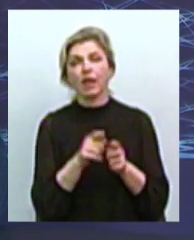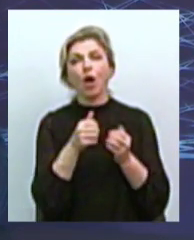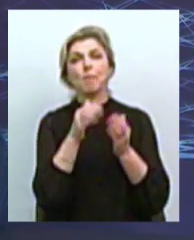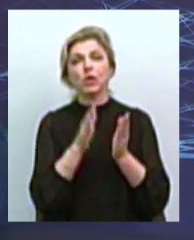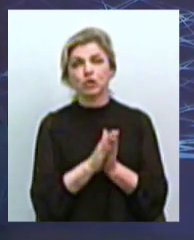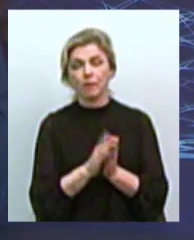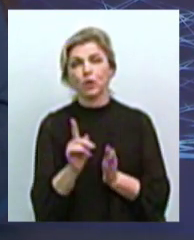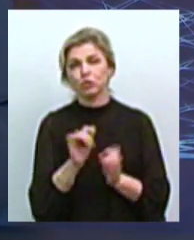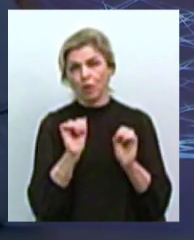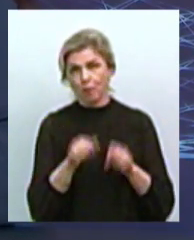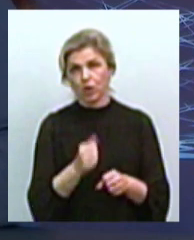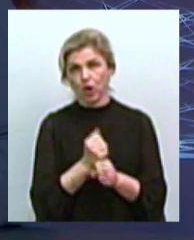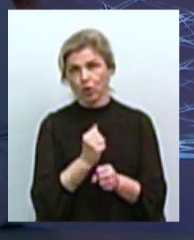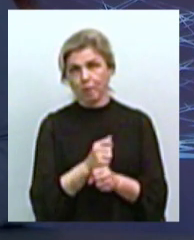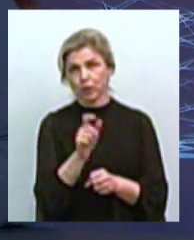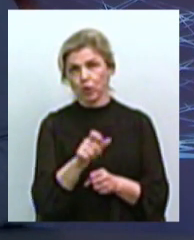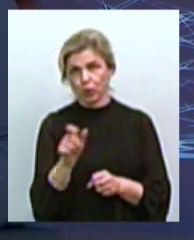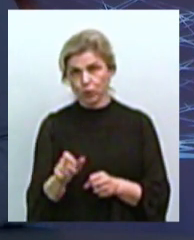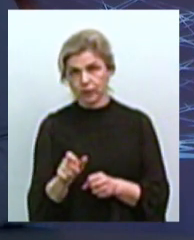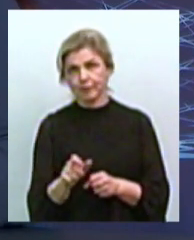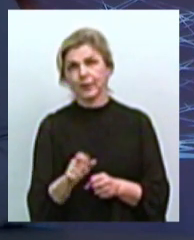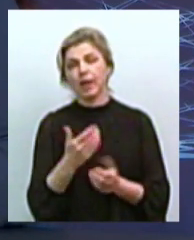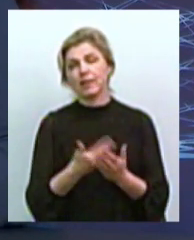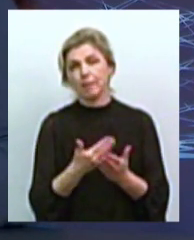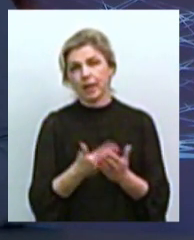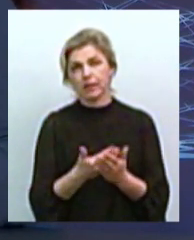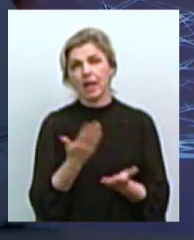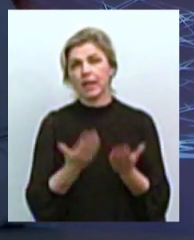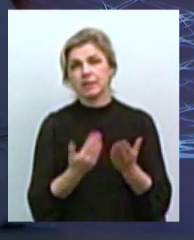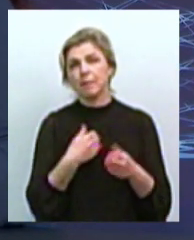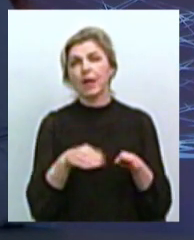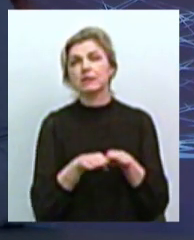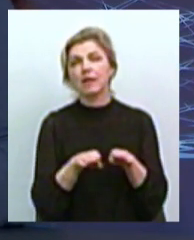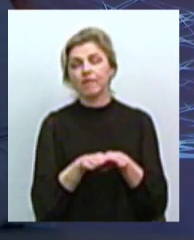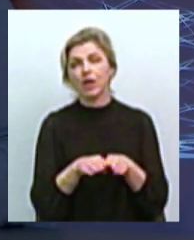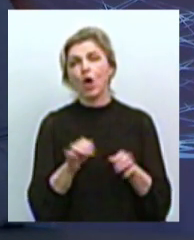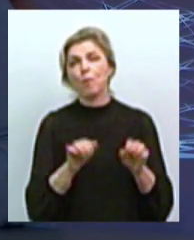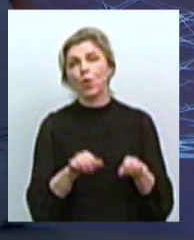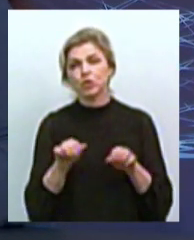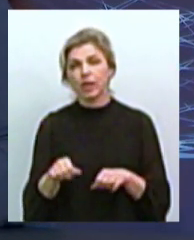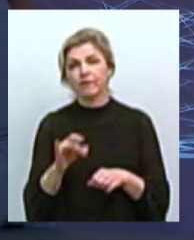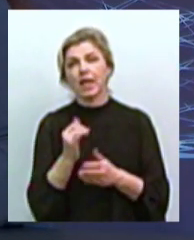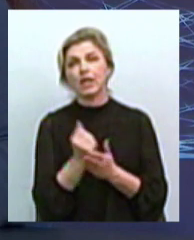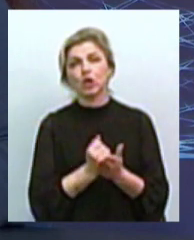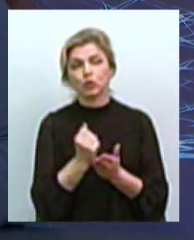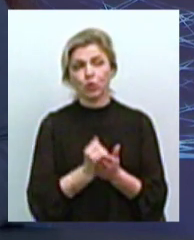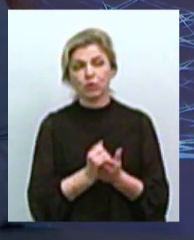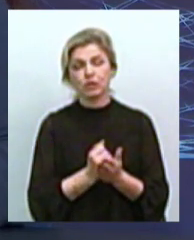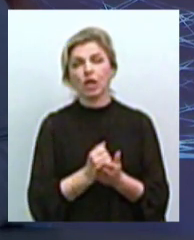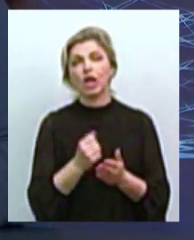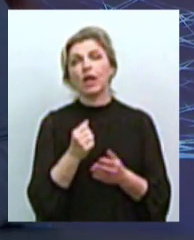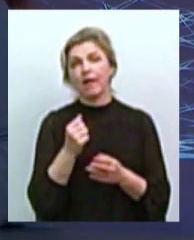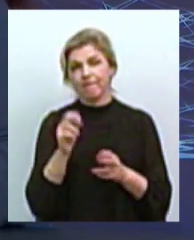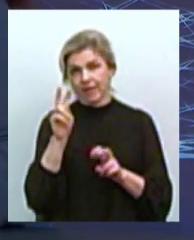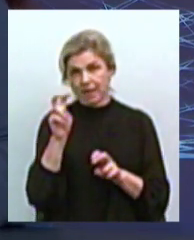робити люди, працюючи на підприємстві. Адже, наприклад, якщо ми спорівнюємо можливості та ресурси ТОВ4ЛАПУ України,